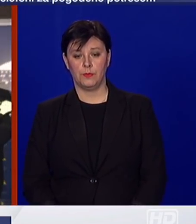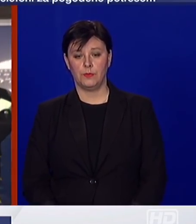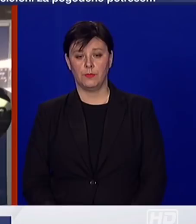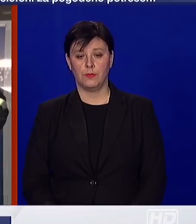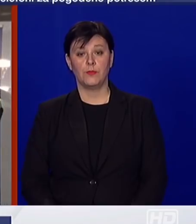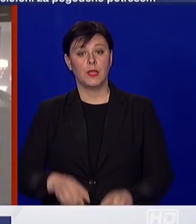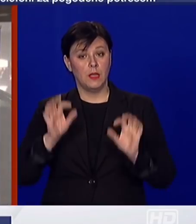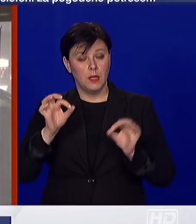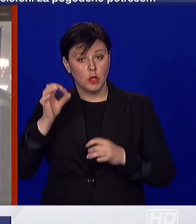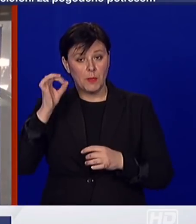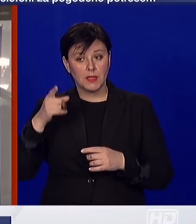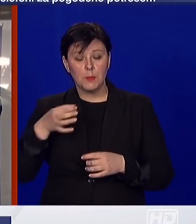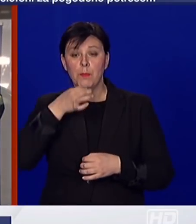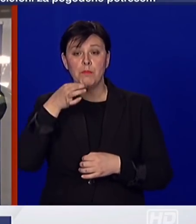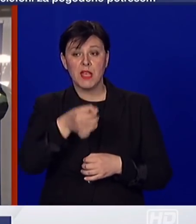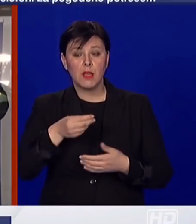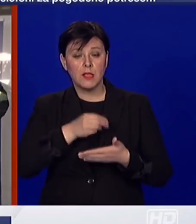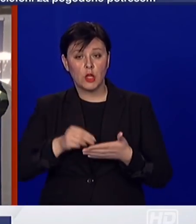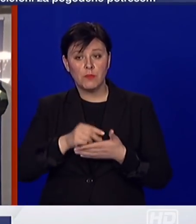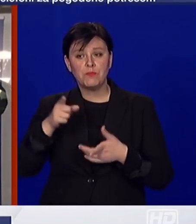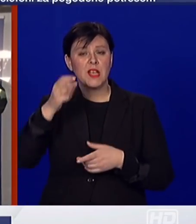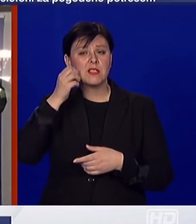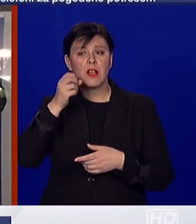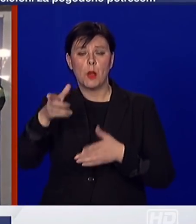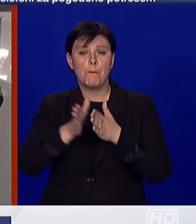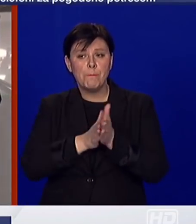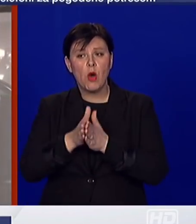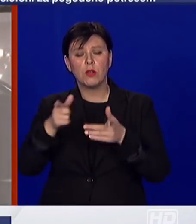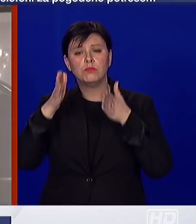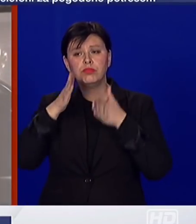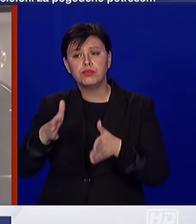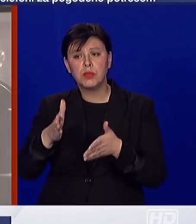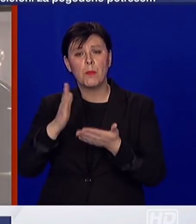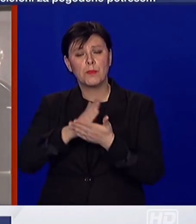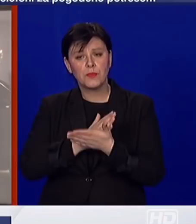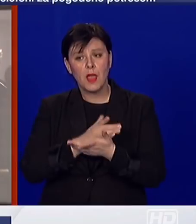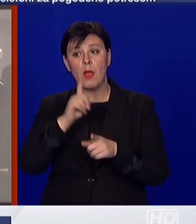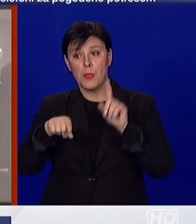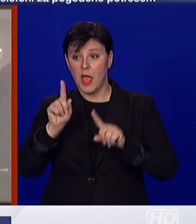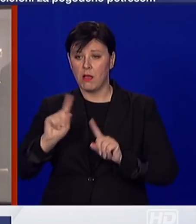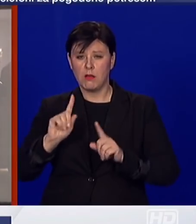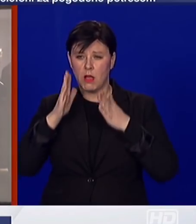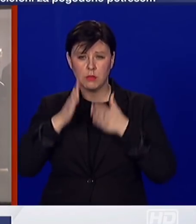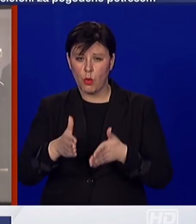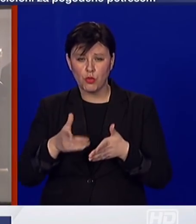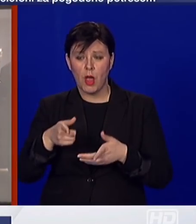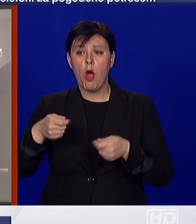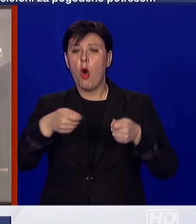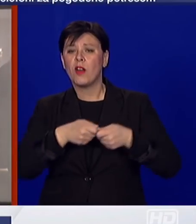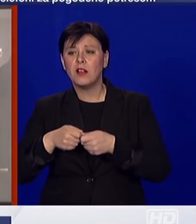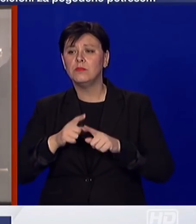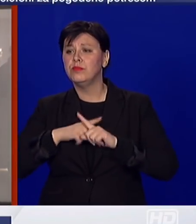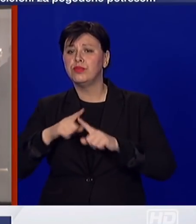Dobar dan. Unatoč svakodnevnim vašim apelima da se pridržavaju mjera, čuli smo neki se i ne pridržavaju, organiziraju te